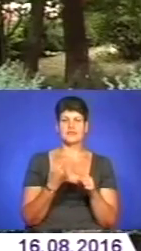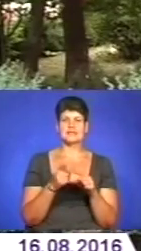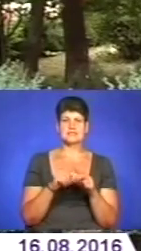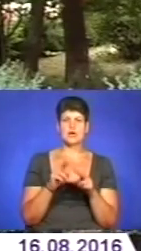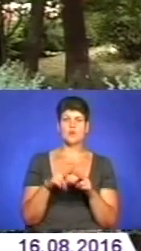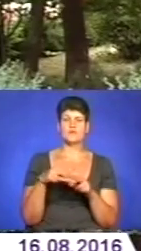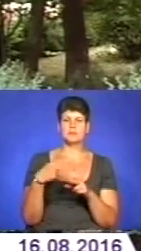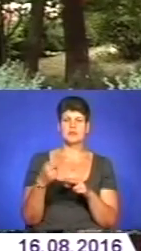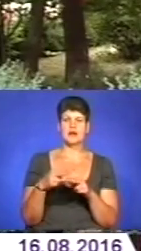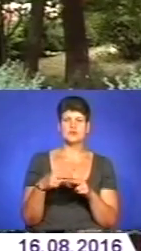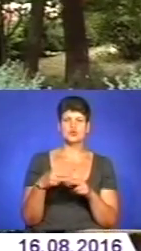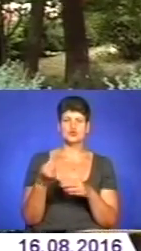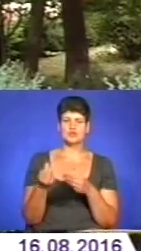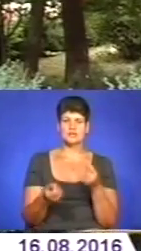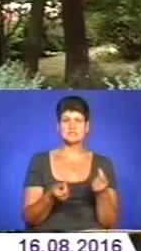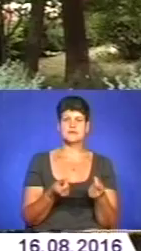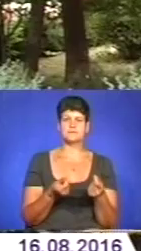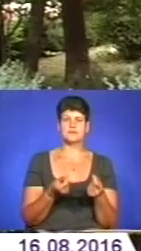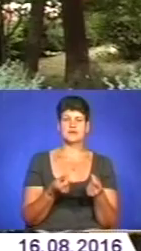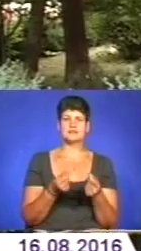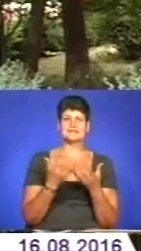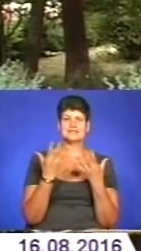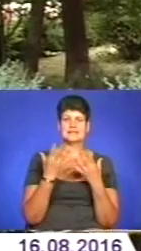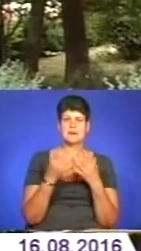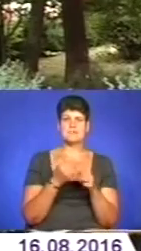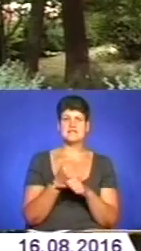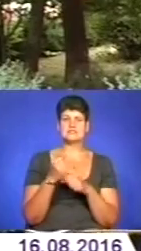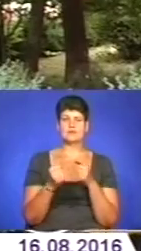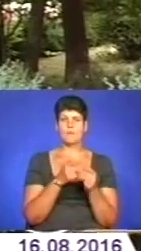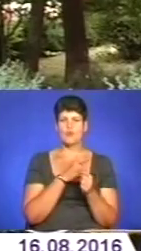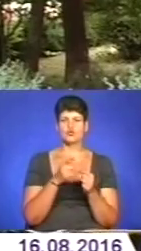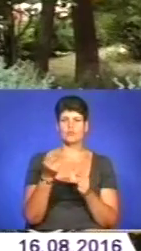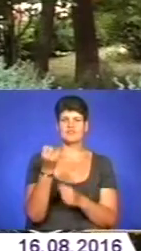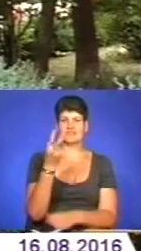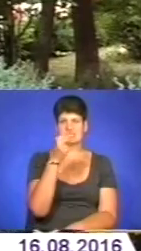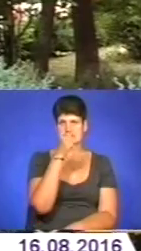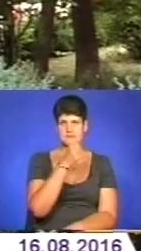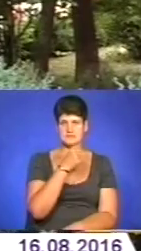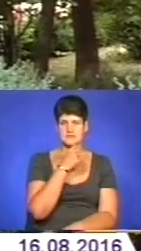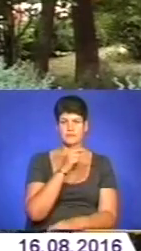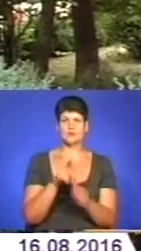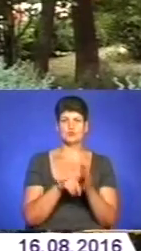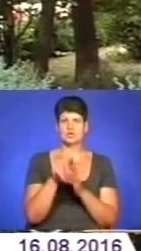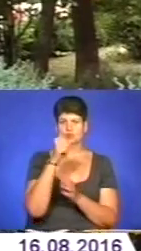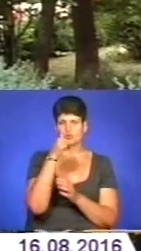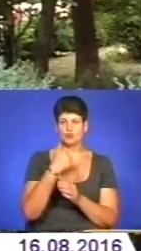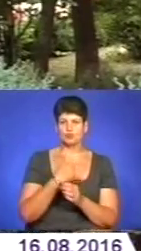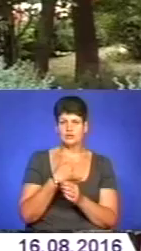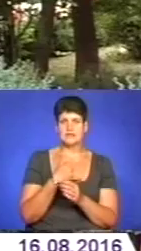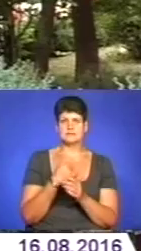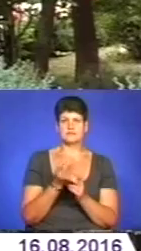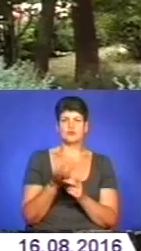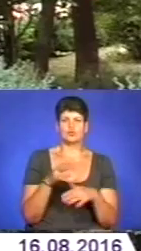виплачується з дня працевлаштування безробітного на це нове робоче місце протягом 12 місяців. З початку року до нас за послугами вже